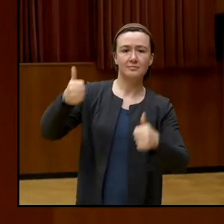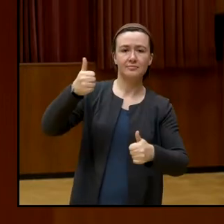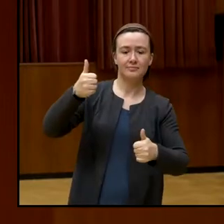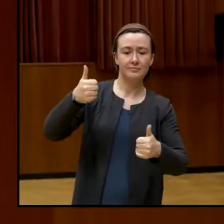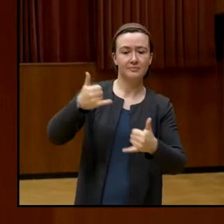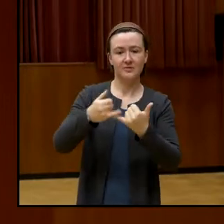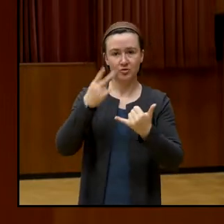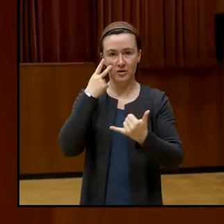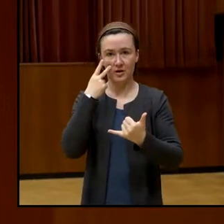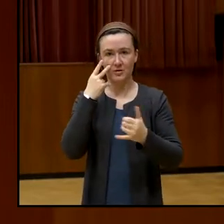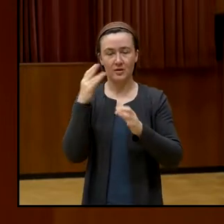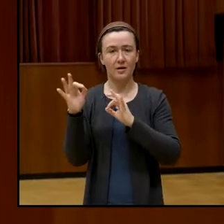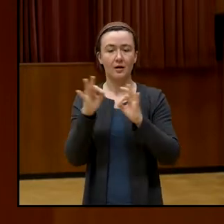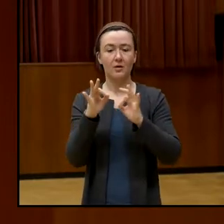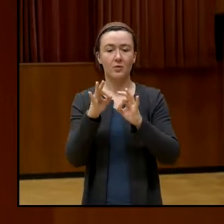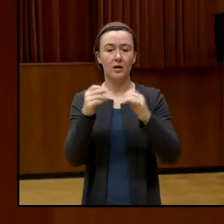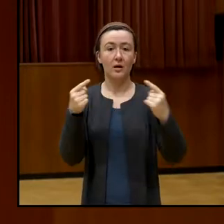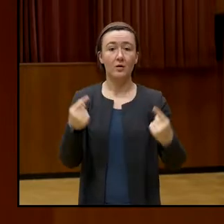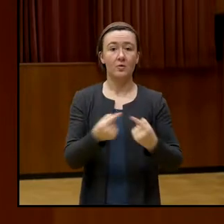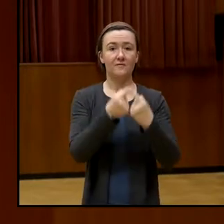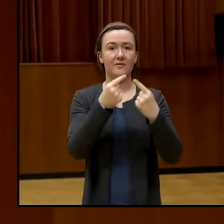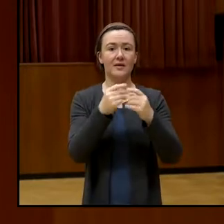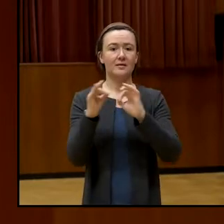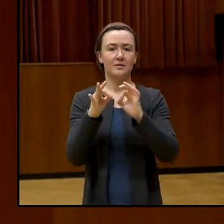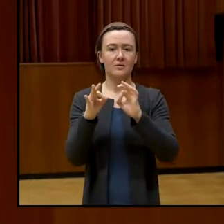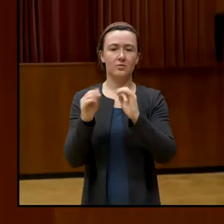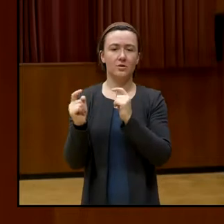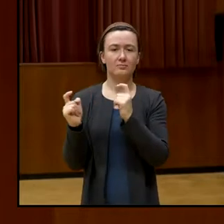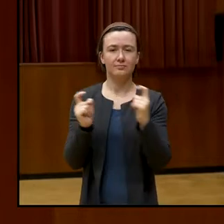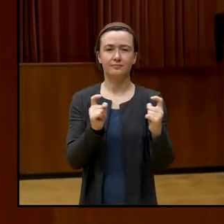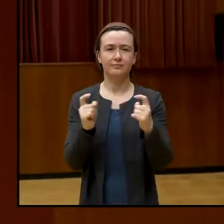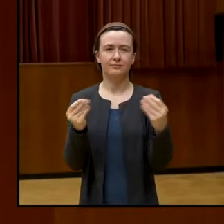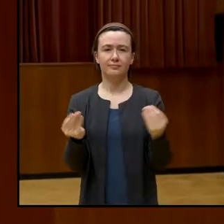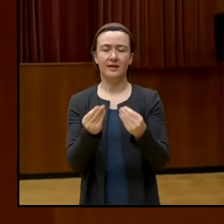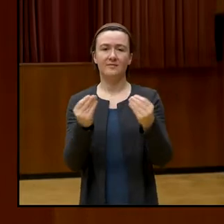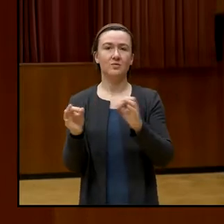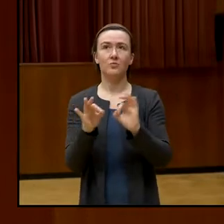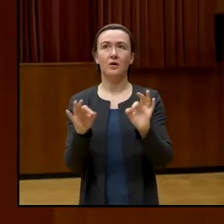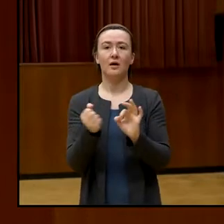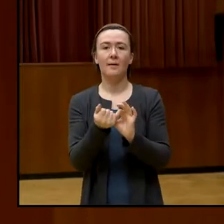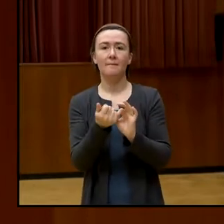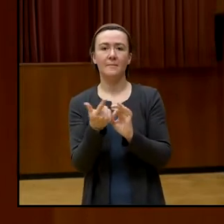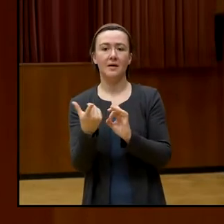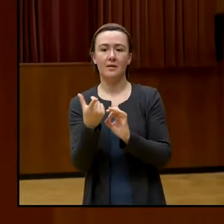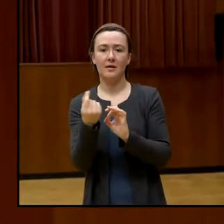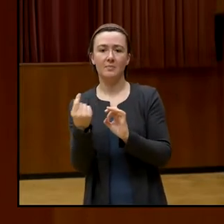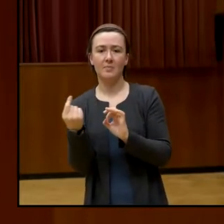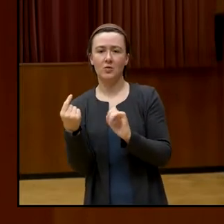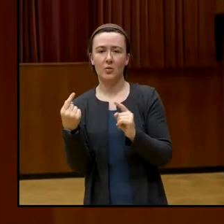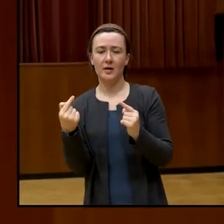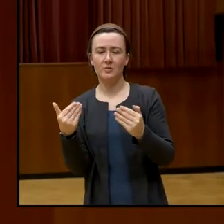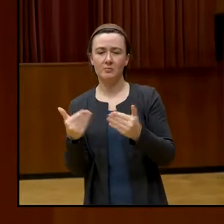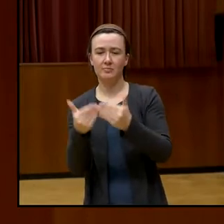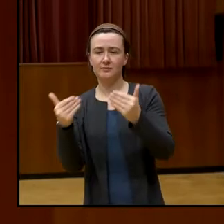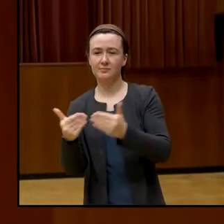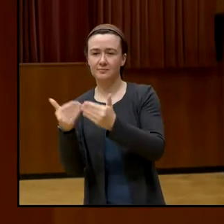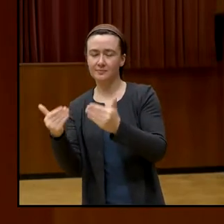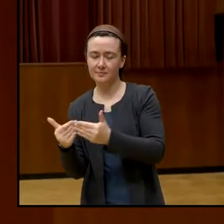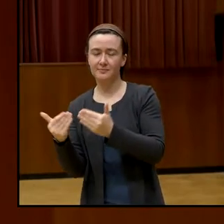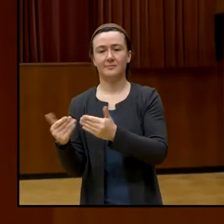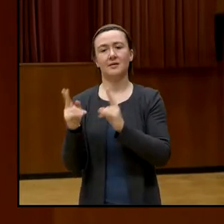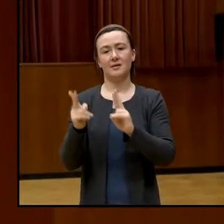Konflikte und Kontroversität spricht oder über Mehrdeutlichkeit oder auch Kontingenz und so weiter, also da kann man schon irgendwo auch sensibilisieren.